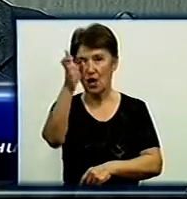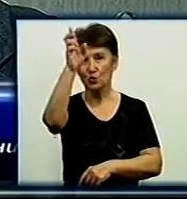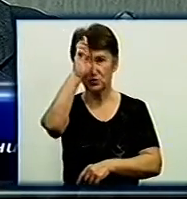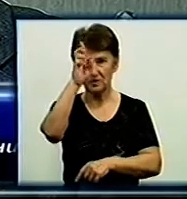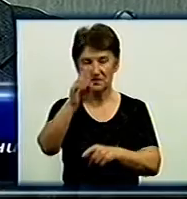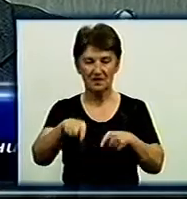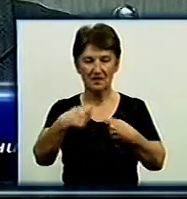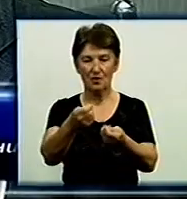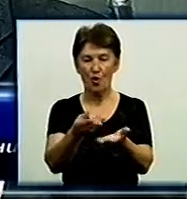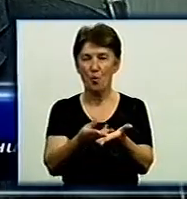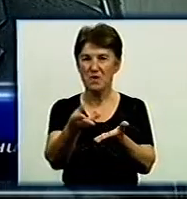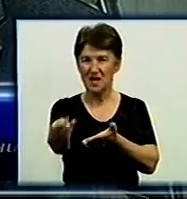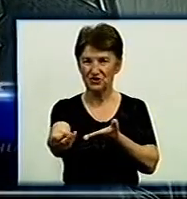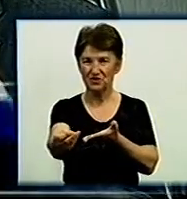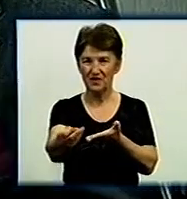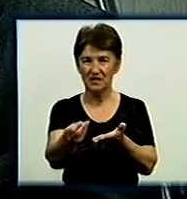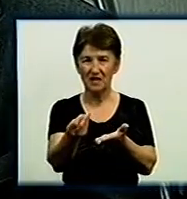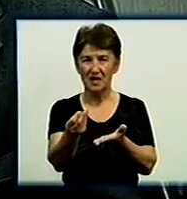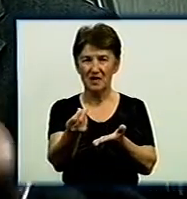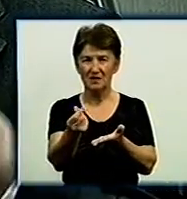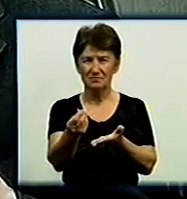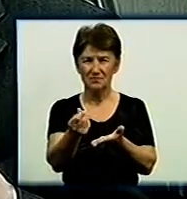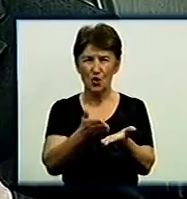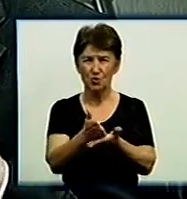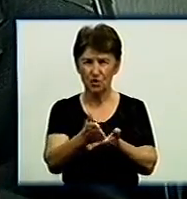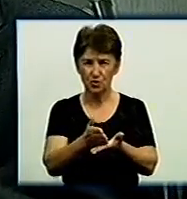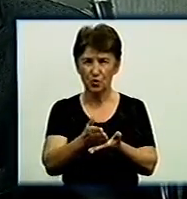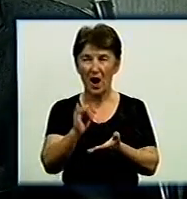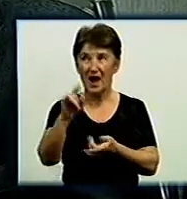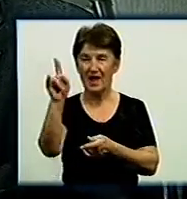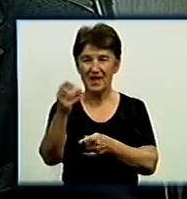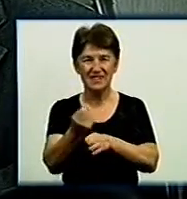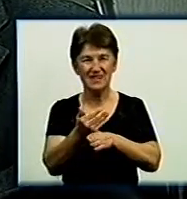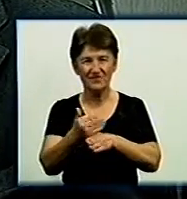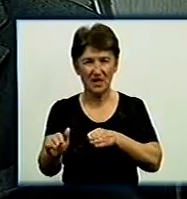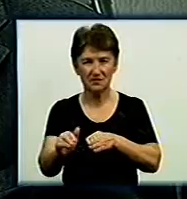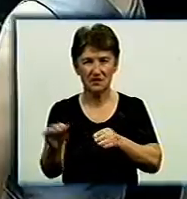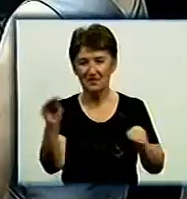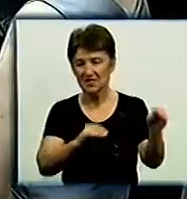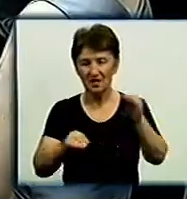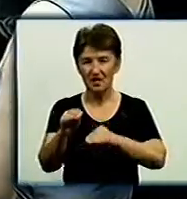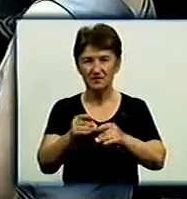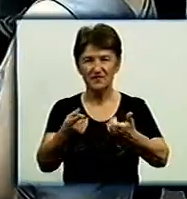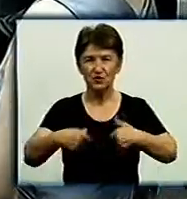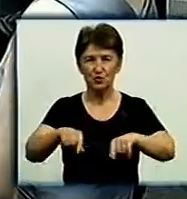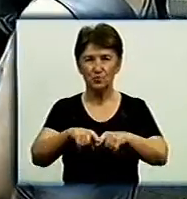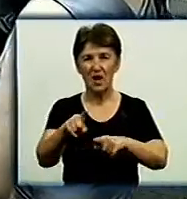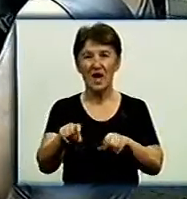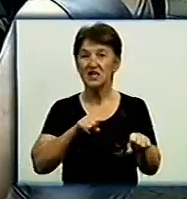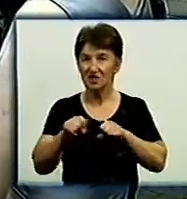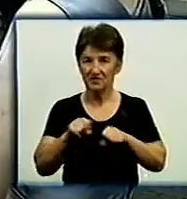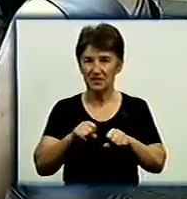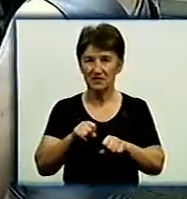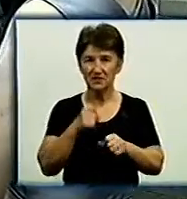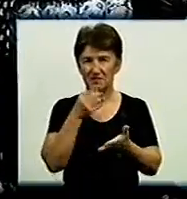послугу, гроші йдуть за пацієнтом, а інвестор своїми гроші вистрає інфраструктуру. Керівництво області, в свою чергу,